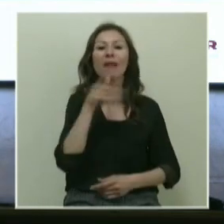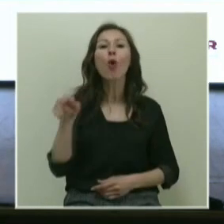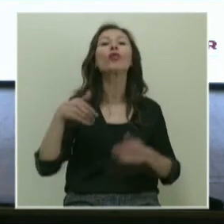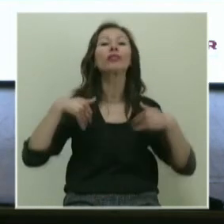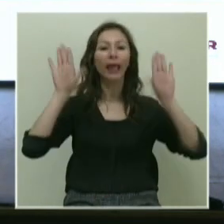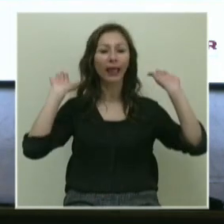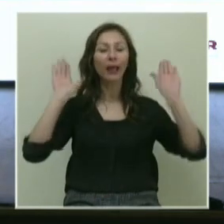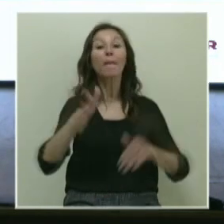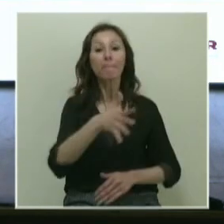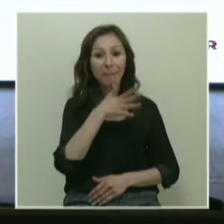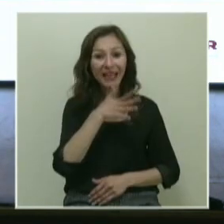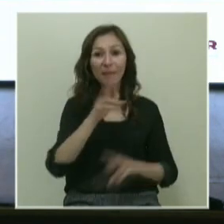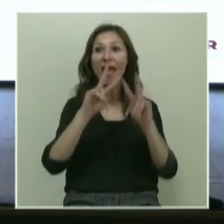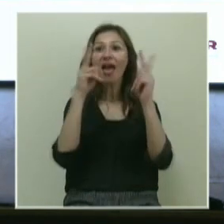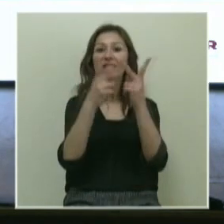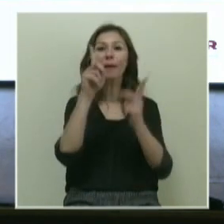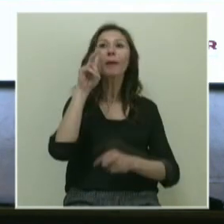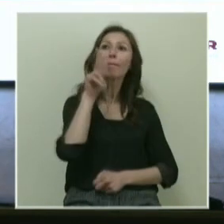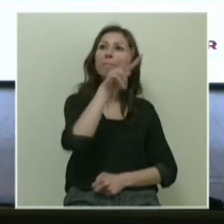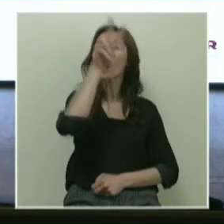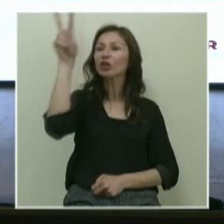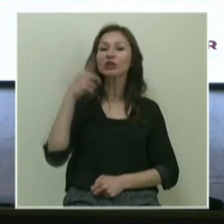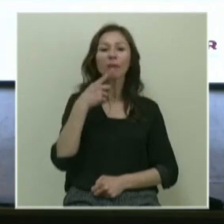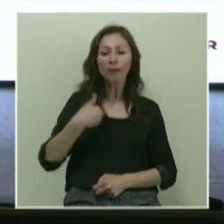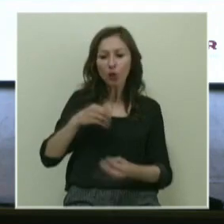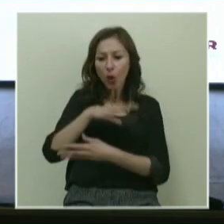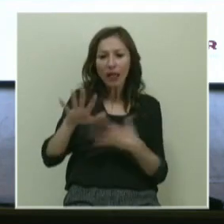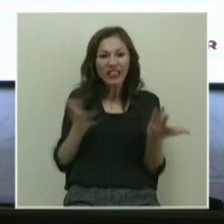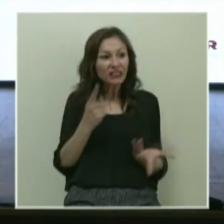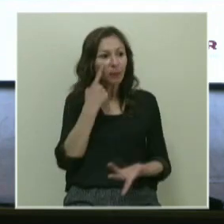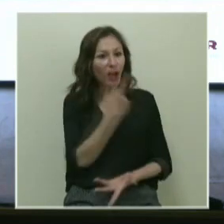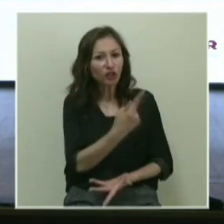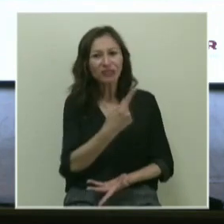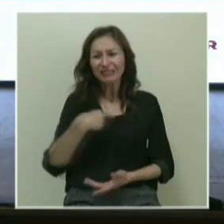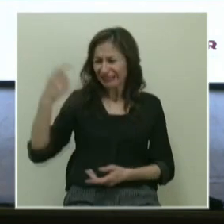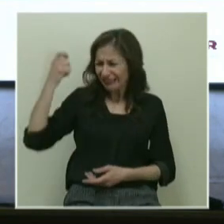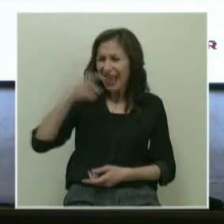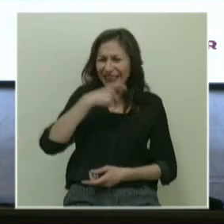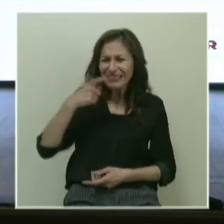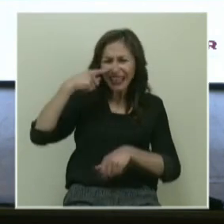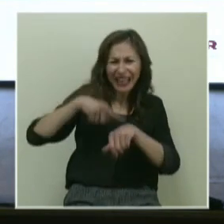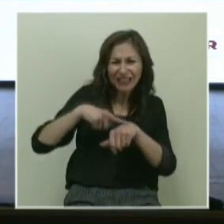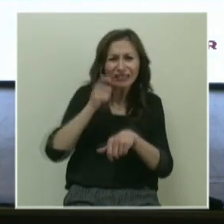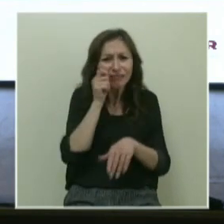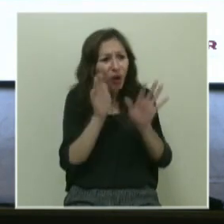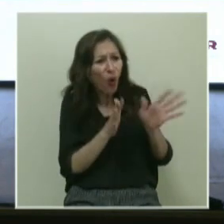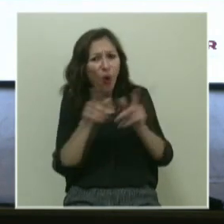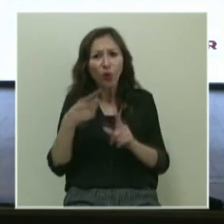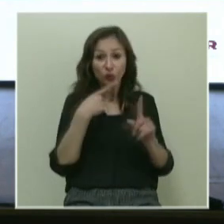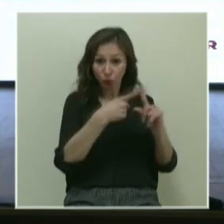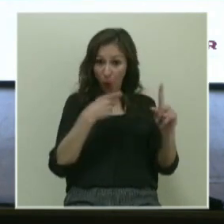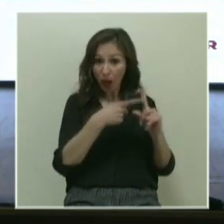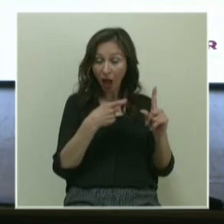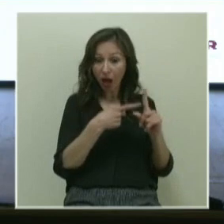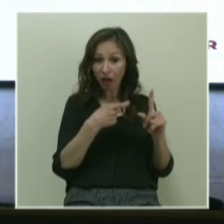değildir. Bilim evrene bir bakış biçimidir. Biz olaylara nasıl bakacağız? Batılla, hurafeyle, inançla mı? Sorgulayarak,